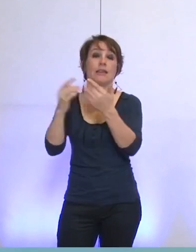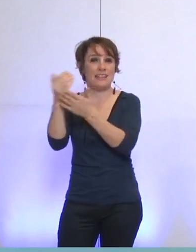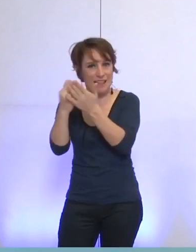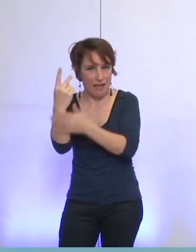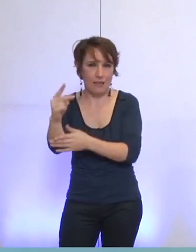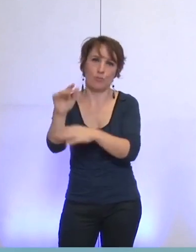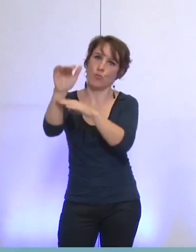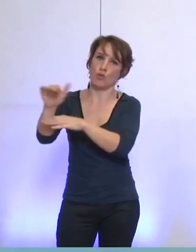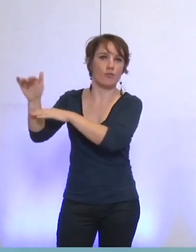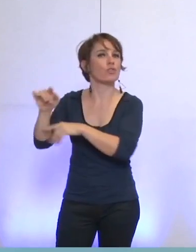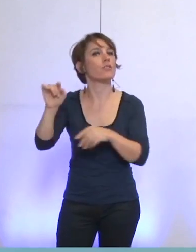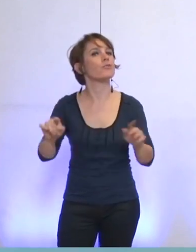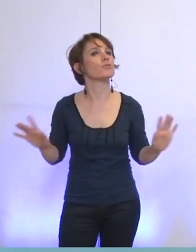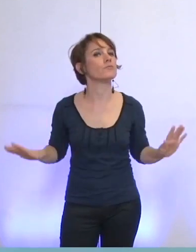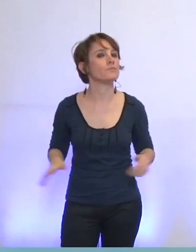Merci.